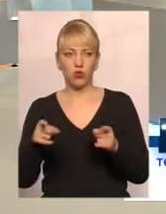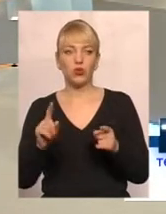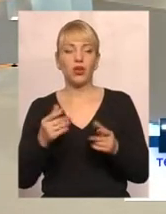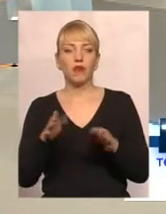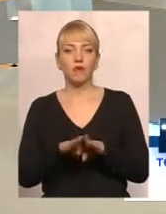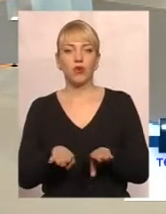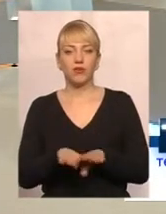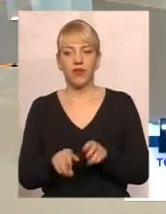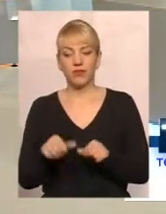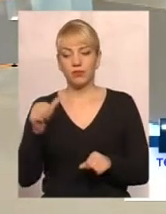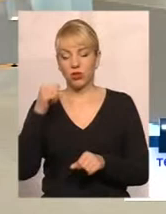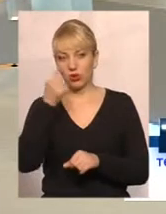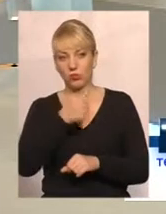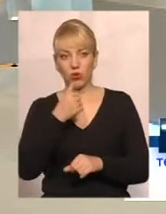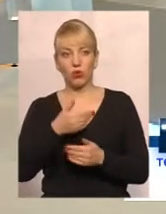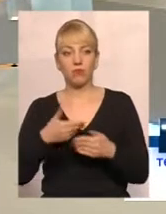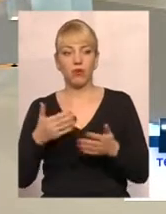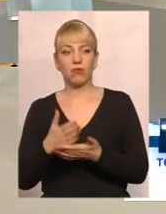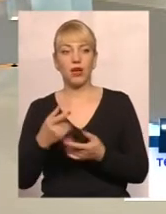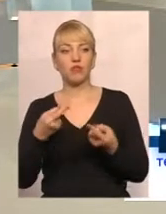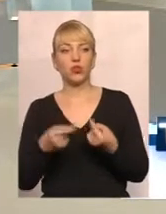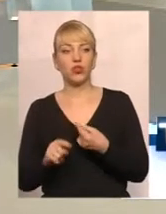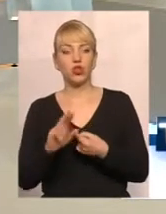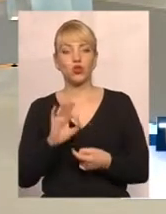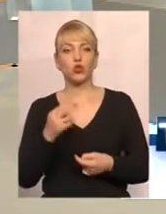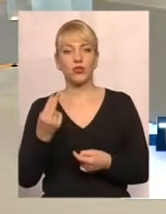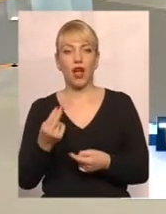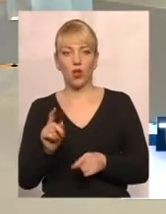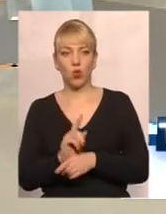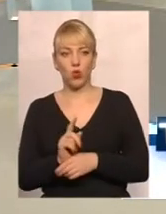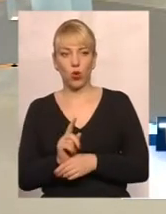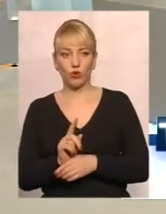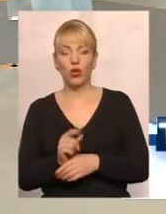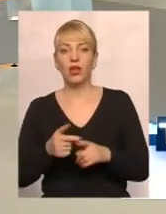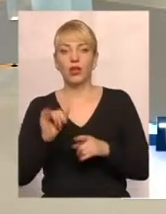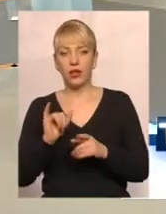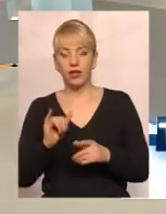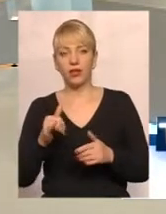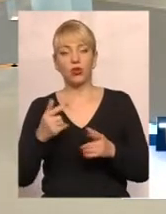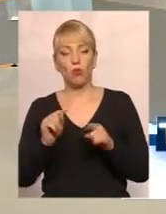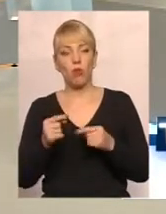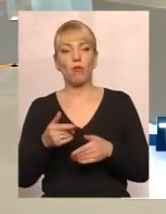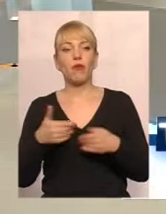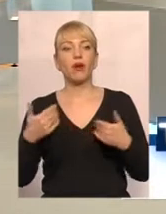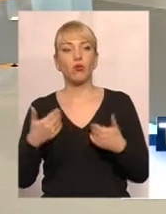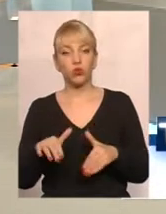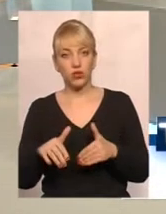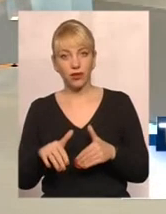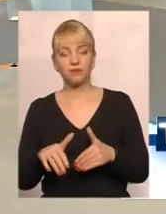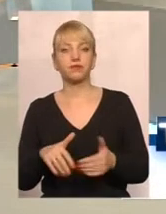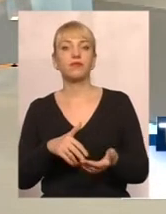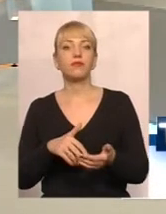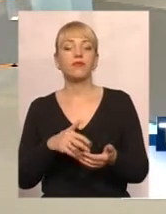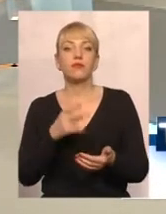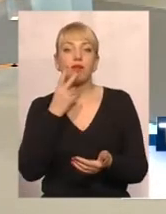порівнянні з минулим роком, ми маємо іншу соціальну норму. Тому ми вже виходимо із